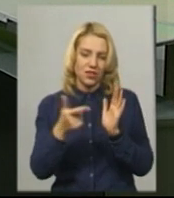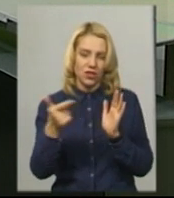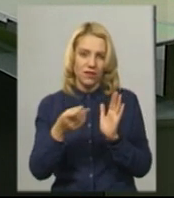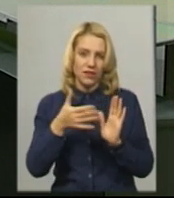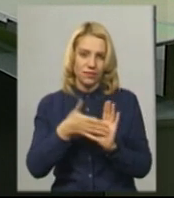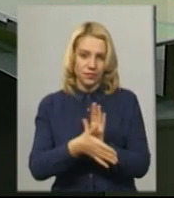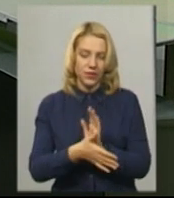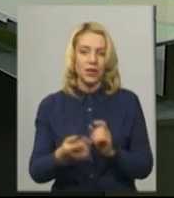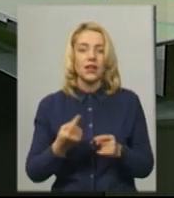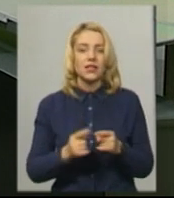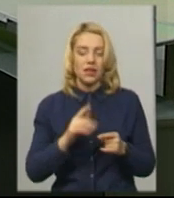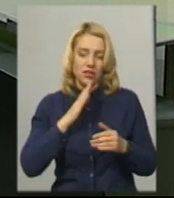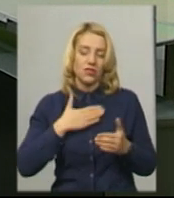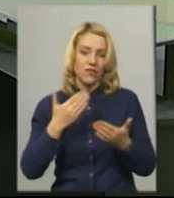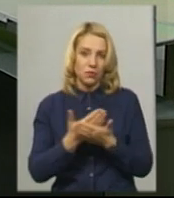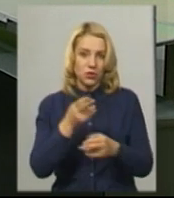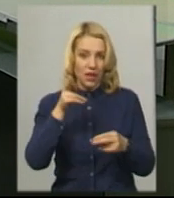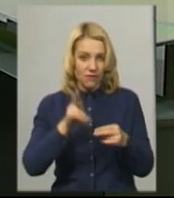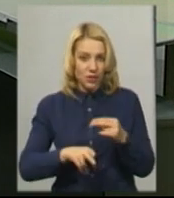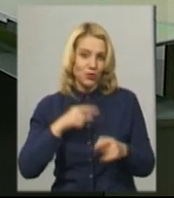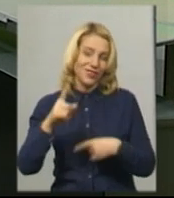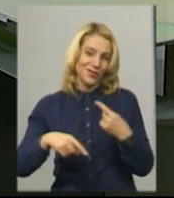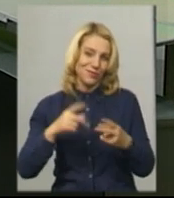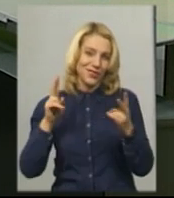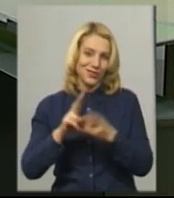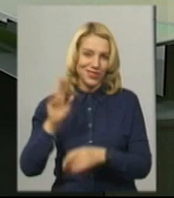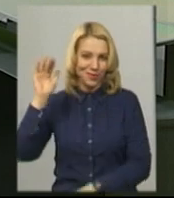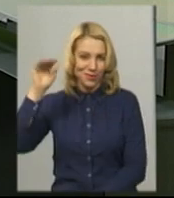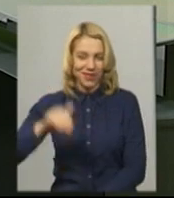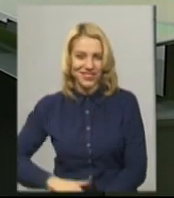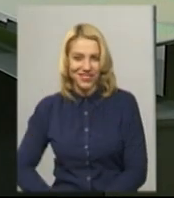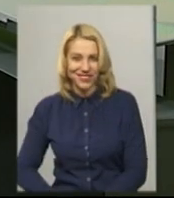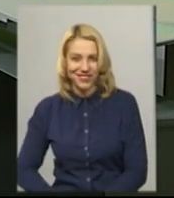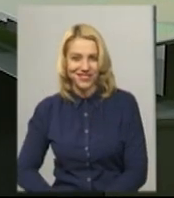Наш випуск на цьому завершений. До зустрічі о 20.30.